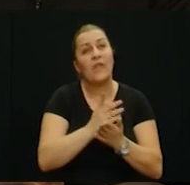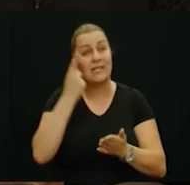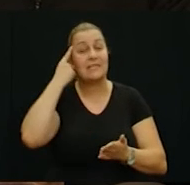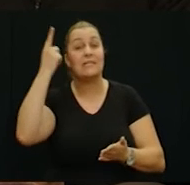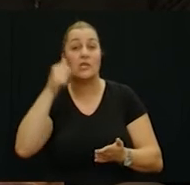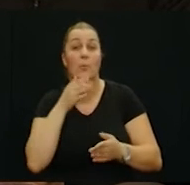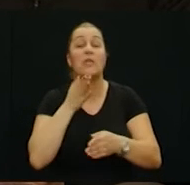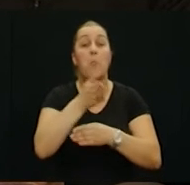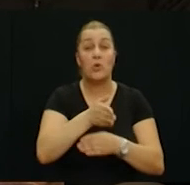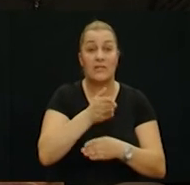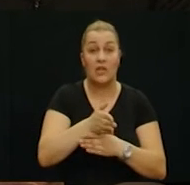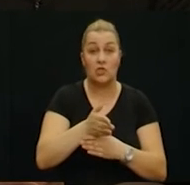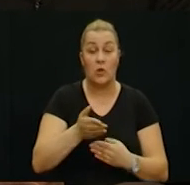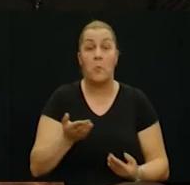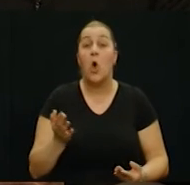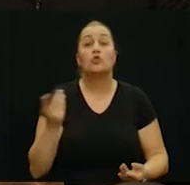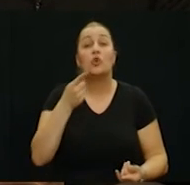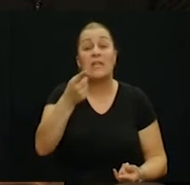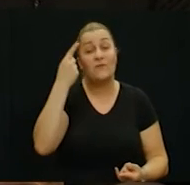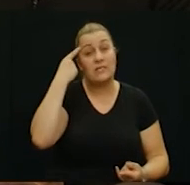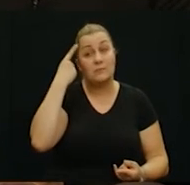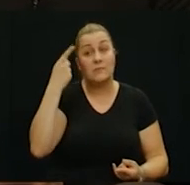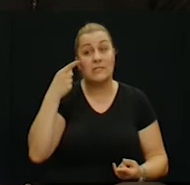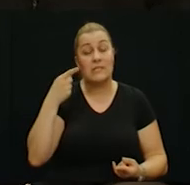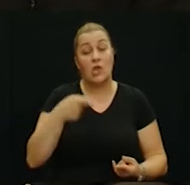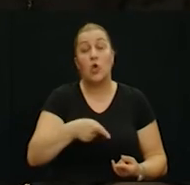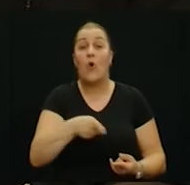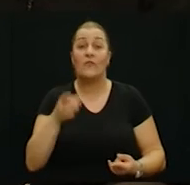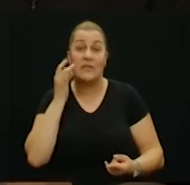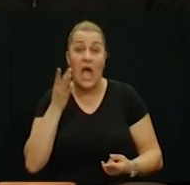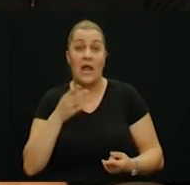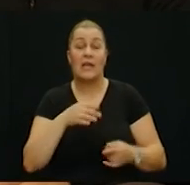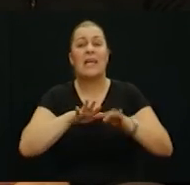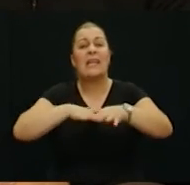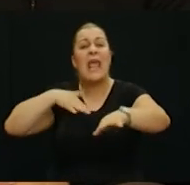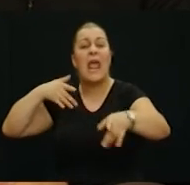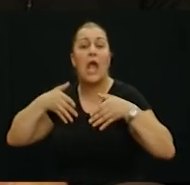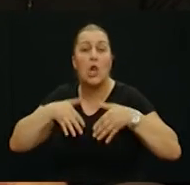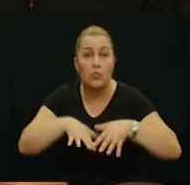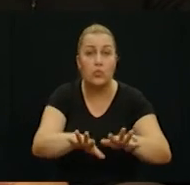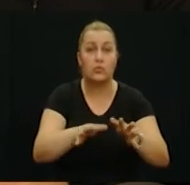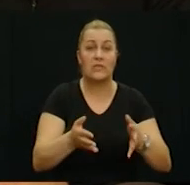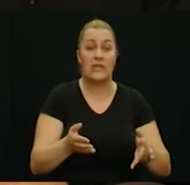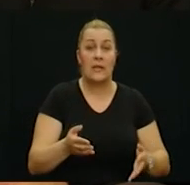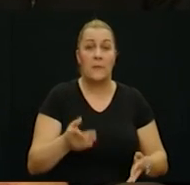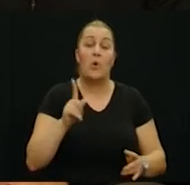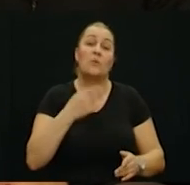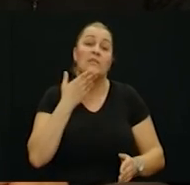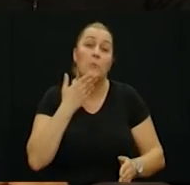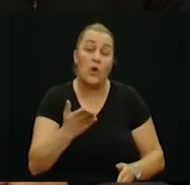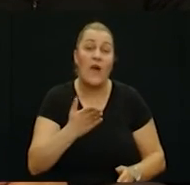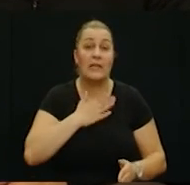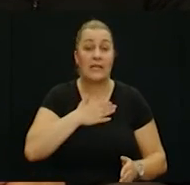što za vas znači ovi dani ove rijeka ljudi moramo se pohvaliti malo marketiši mi Splita Splitsko